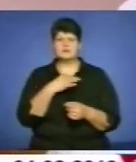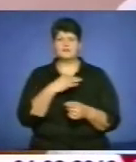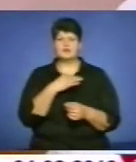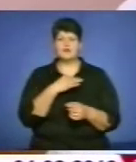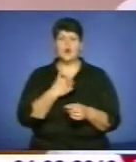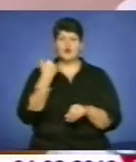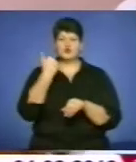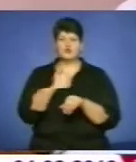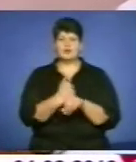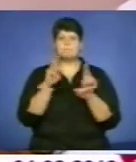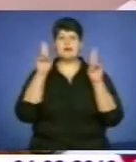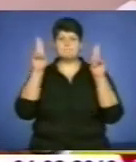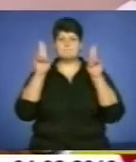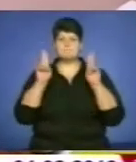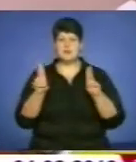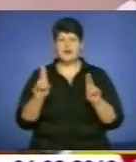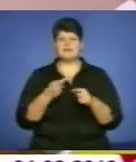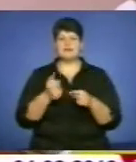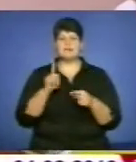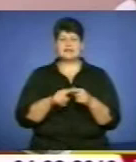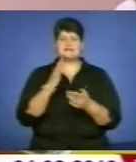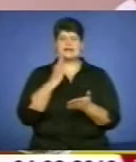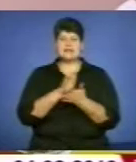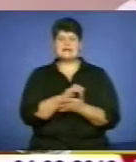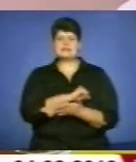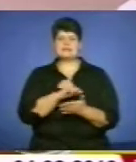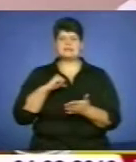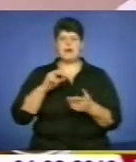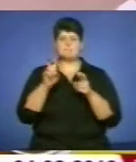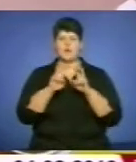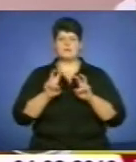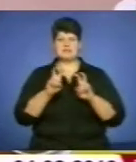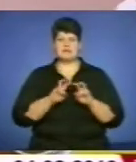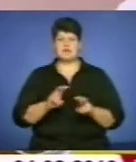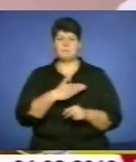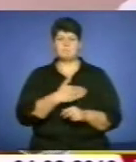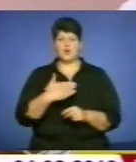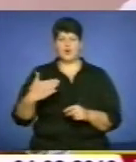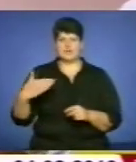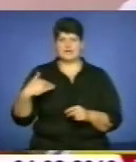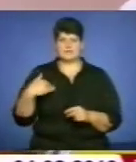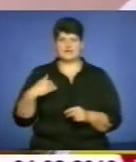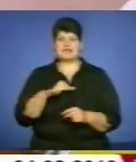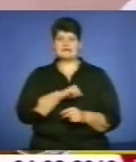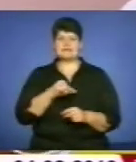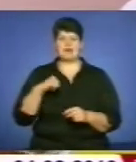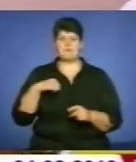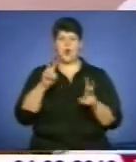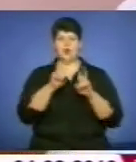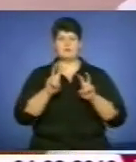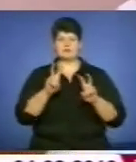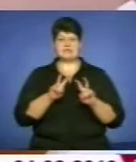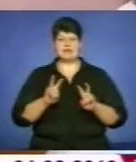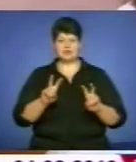пацієнта це є самообстеження молочних залоз. Самообстеження молочних залоз проводиться